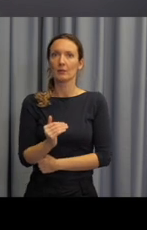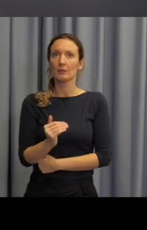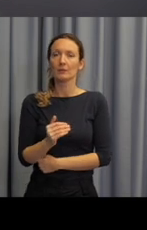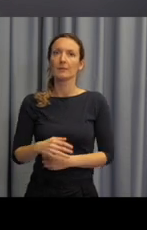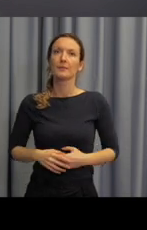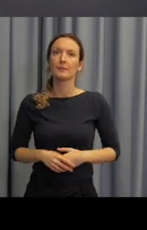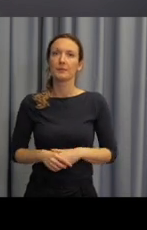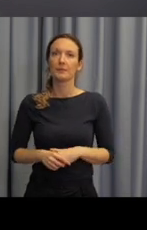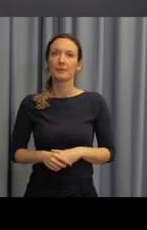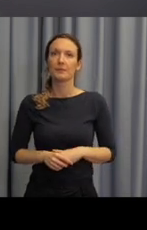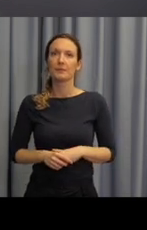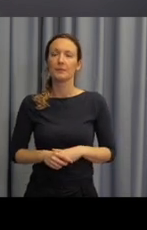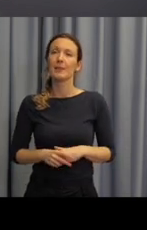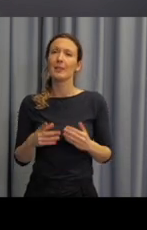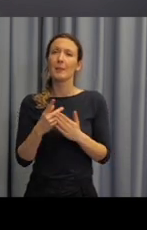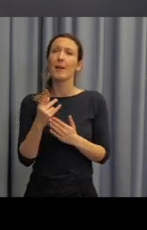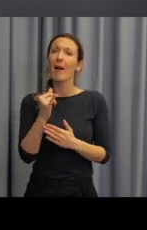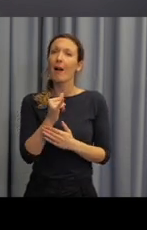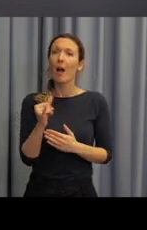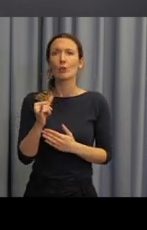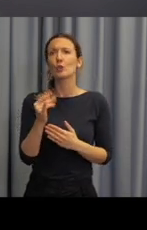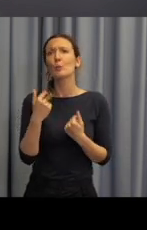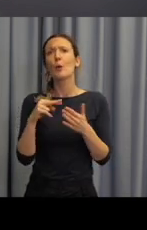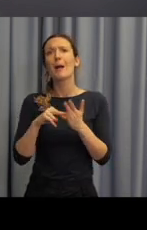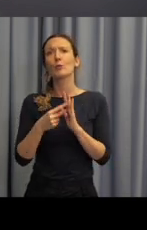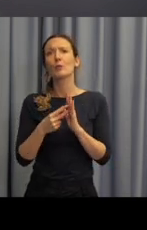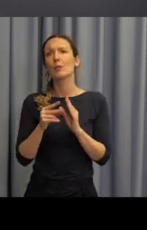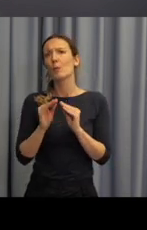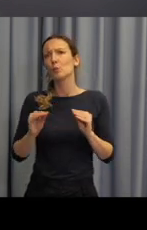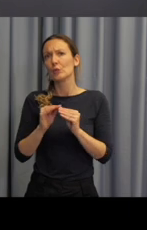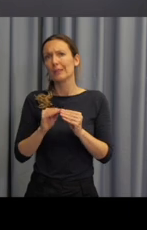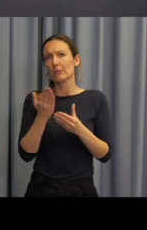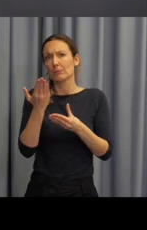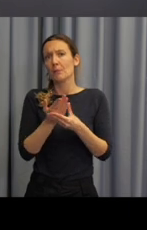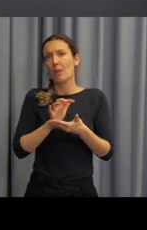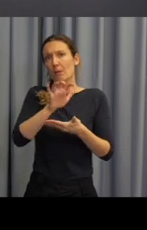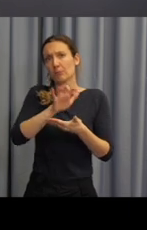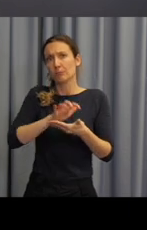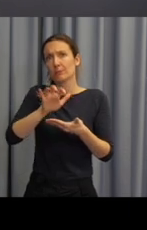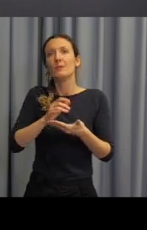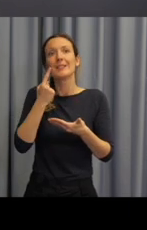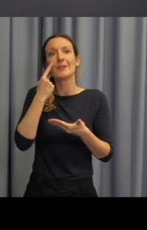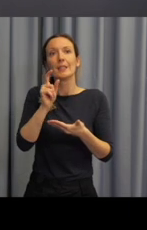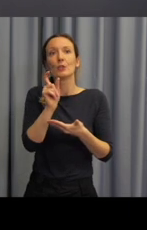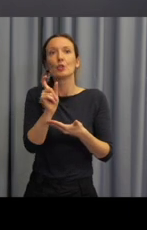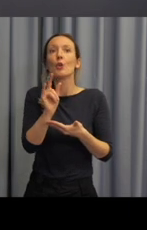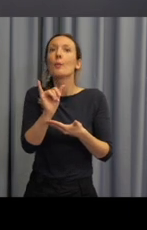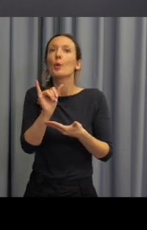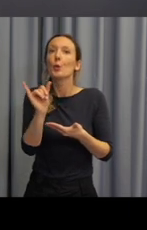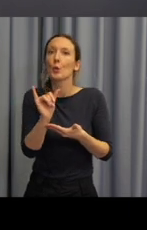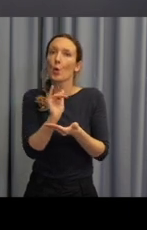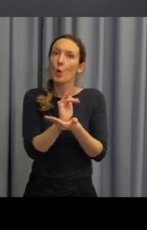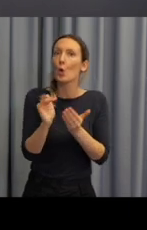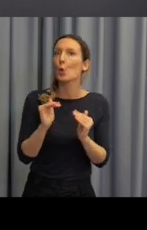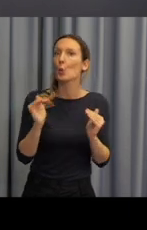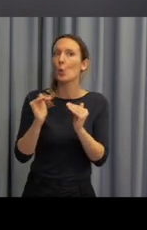zase obsahuje každá ta část pro učitele. Vidíte tam, pro jakou úroveň pokročilosti v češtině